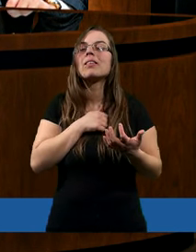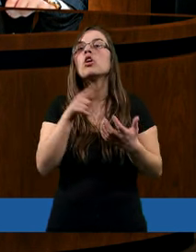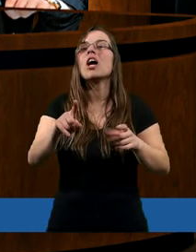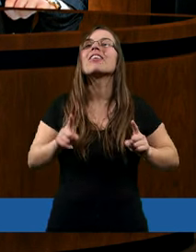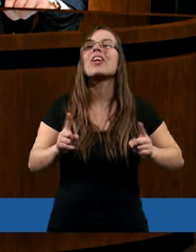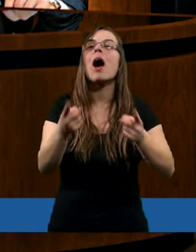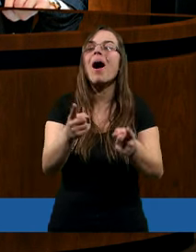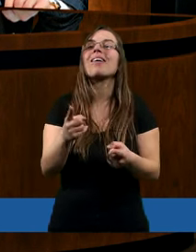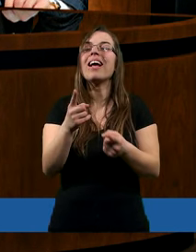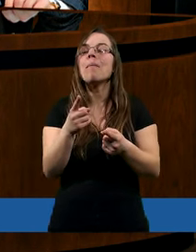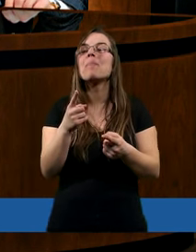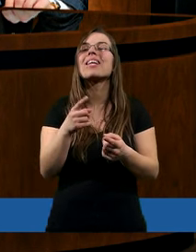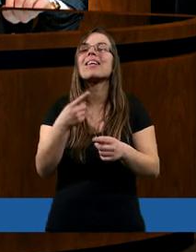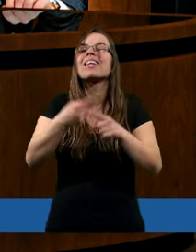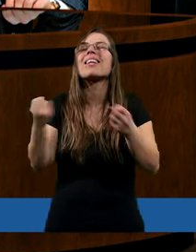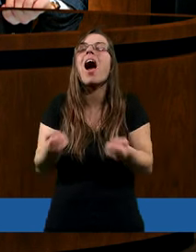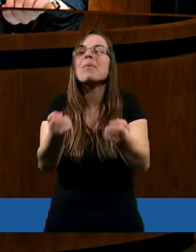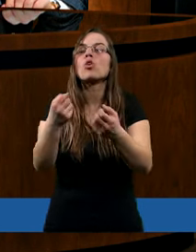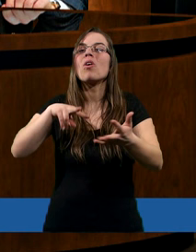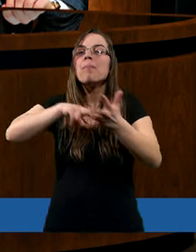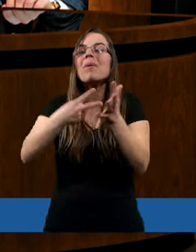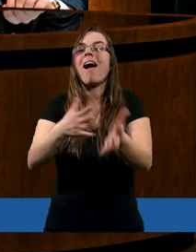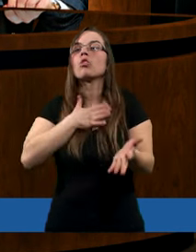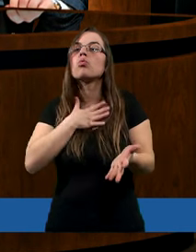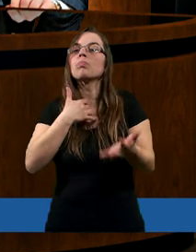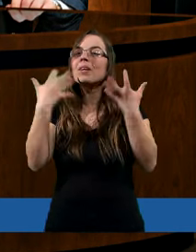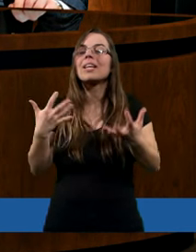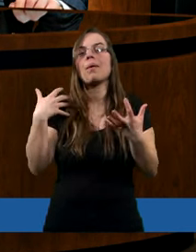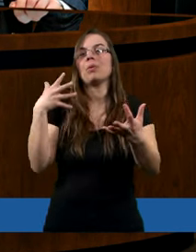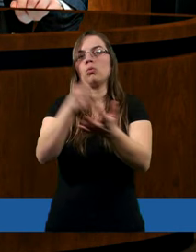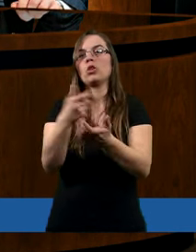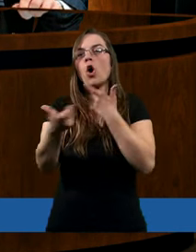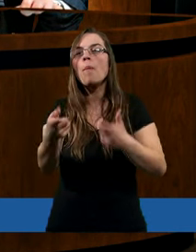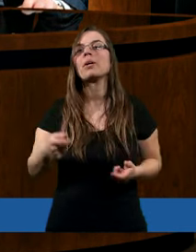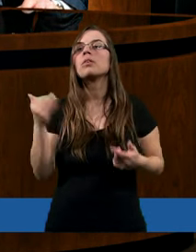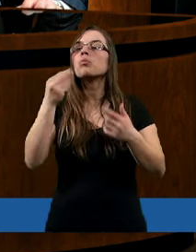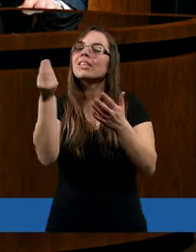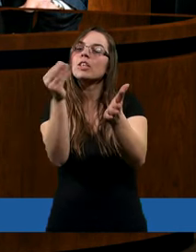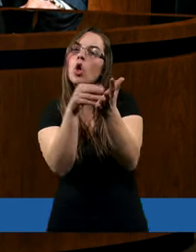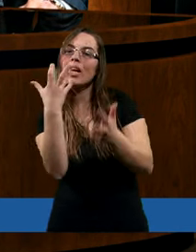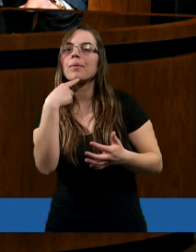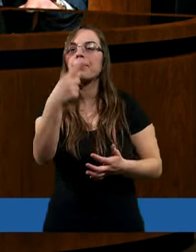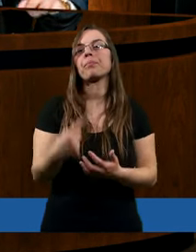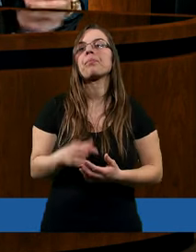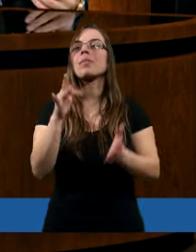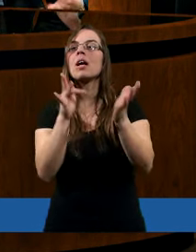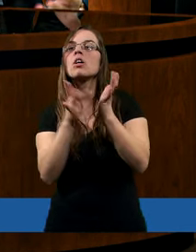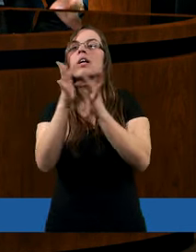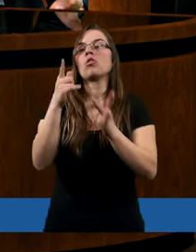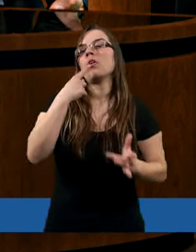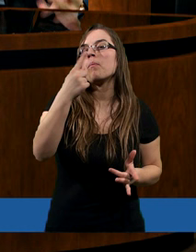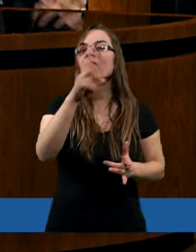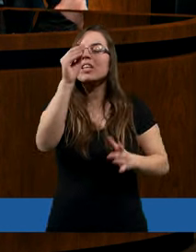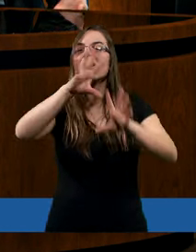z premedytacją. No. Czy mogę jeszcze coś dobrego dodać? Jezus